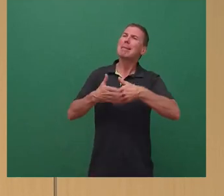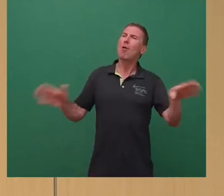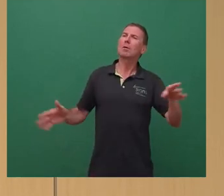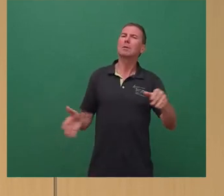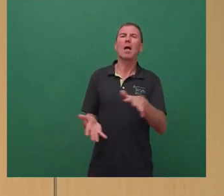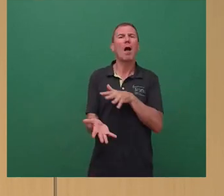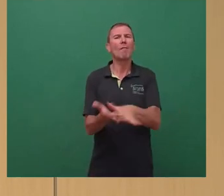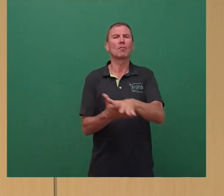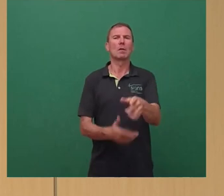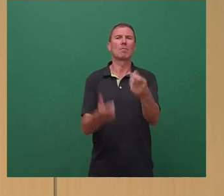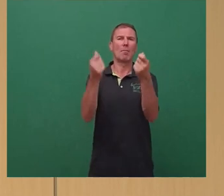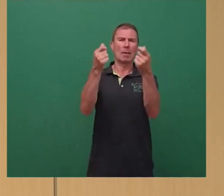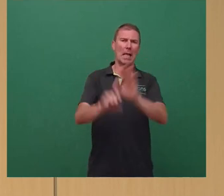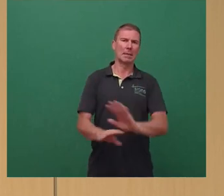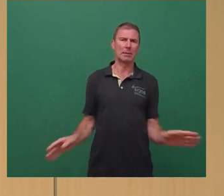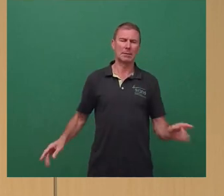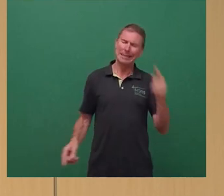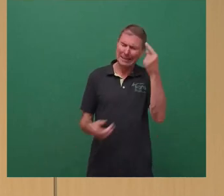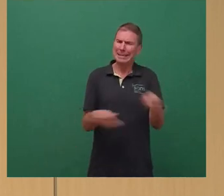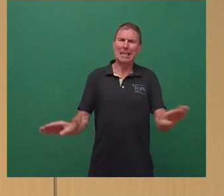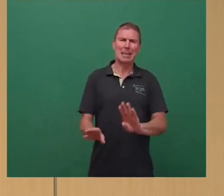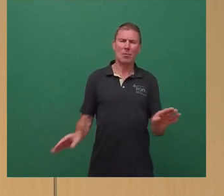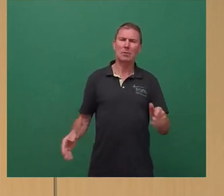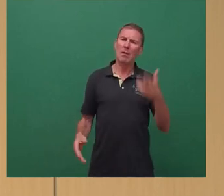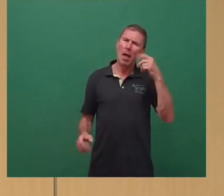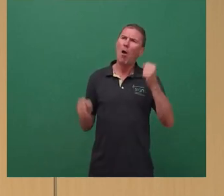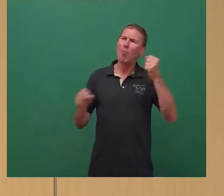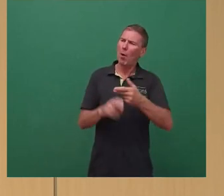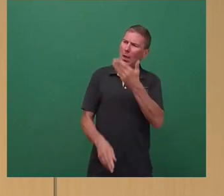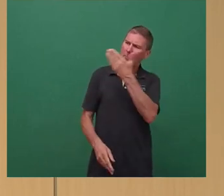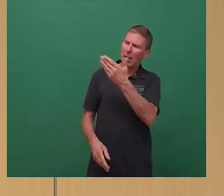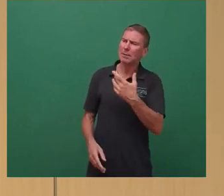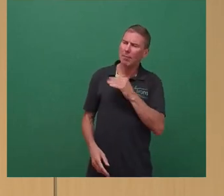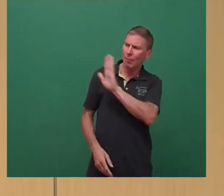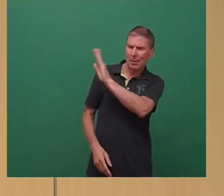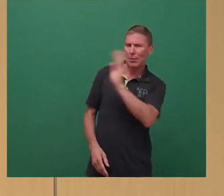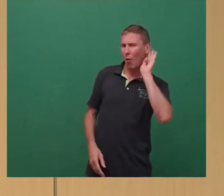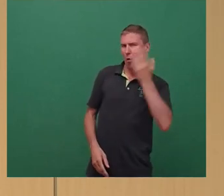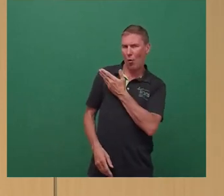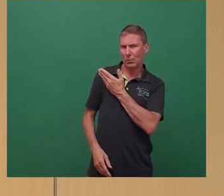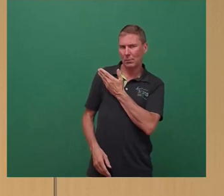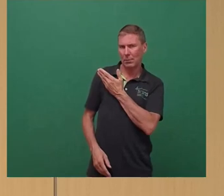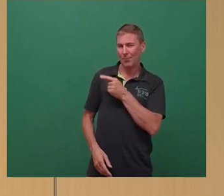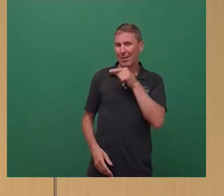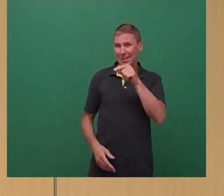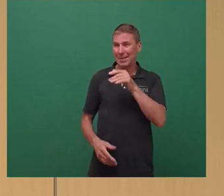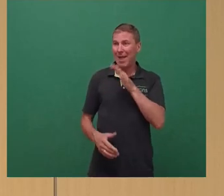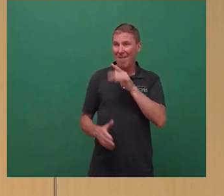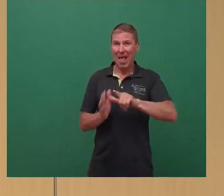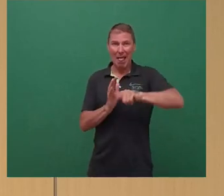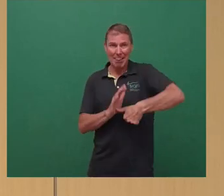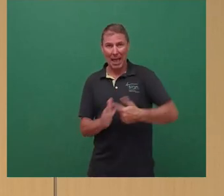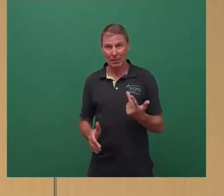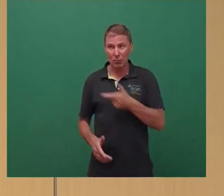Herr Oberbürgermeister, ich hätte gern von Ihnen gehört, ob Sie für diese Fehlleistung die